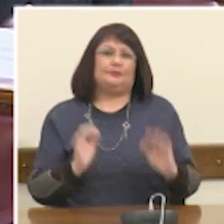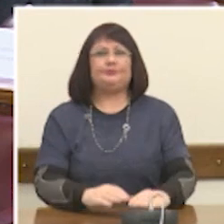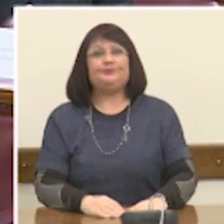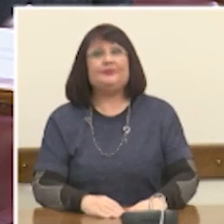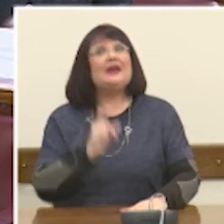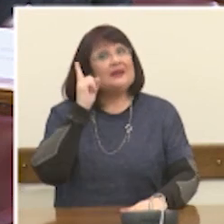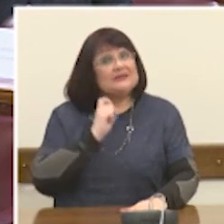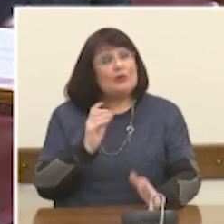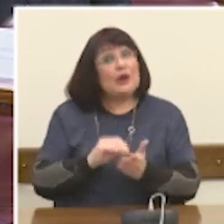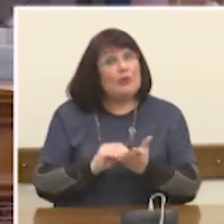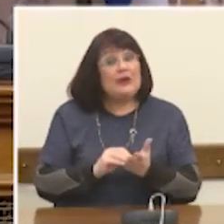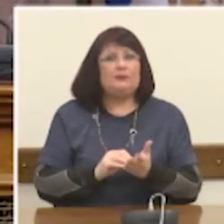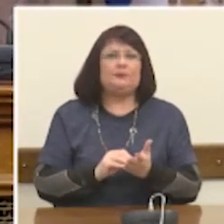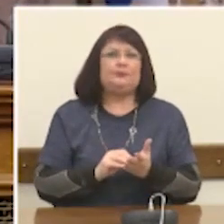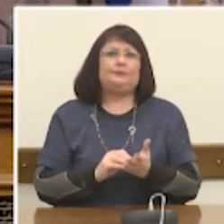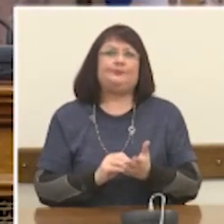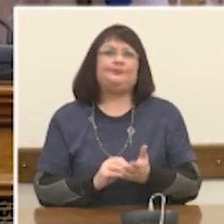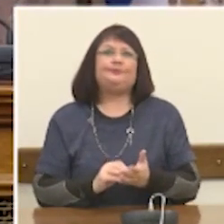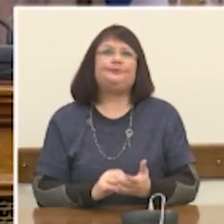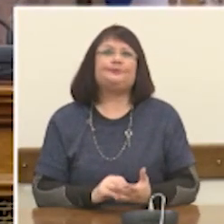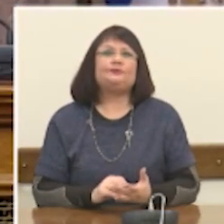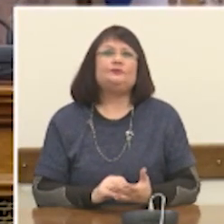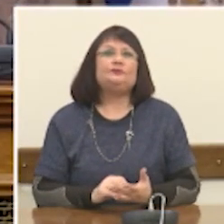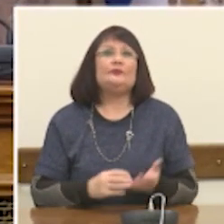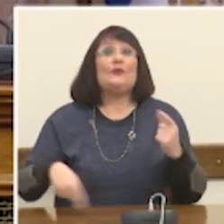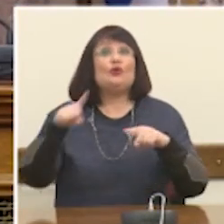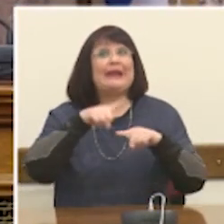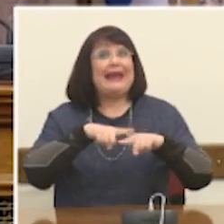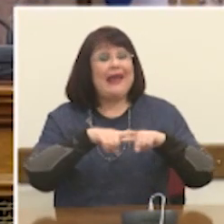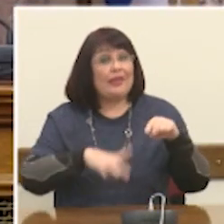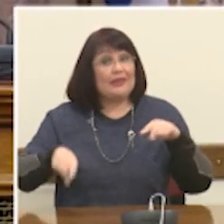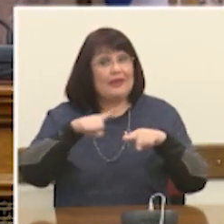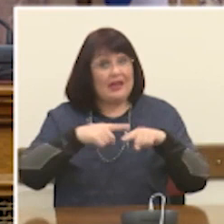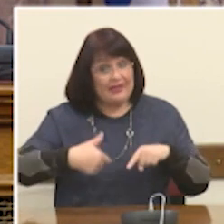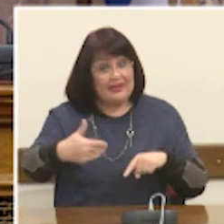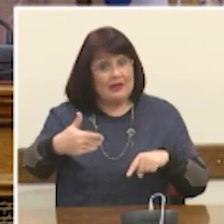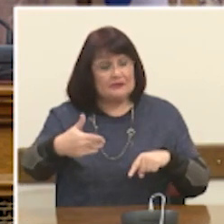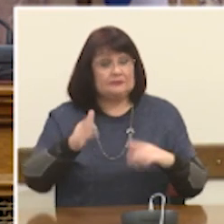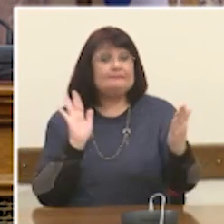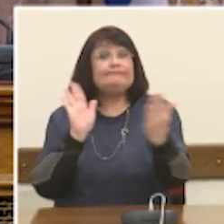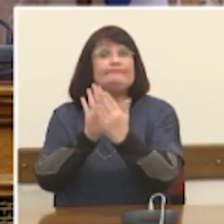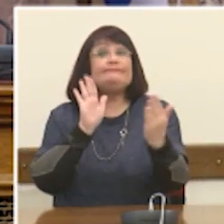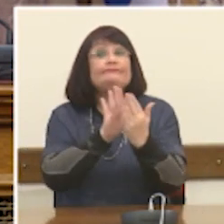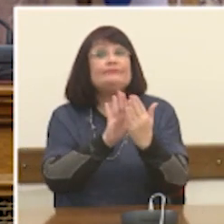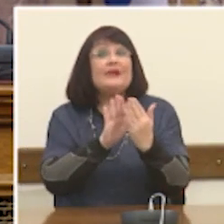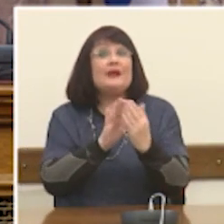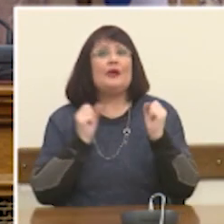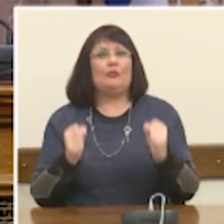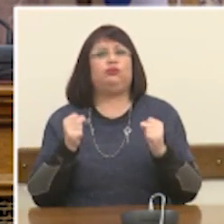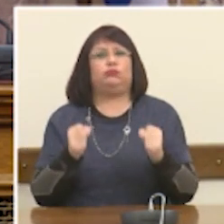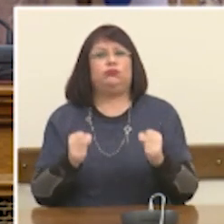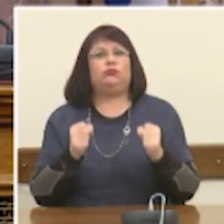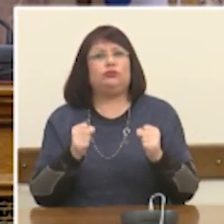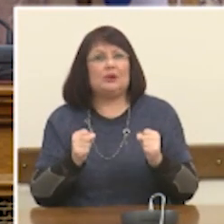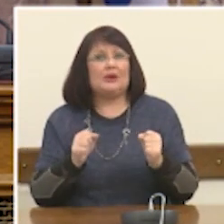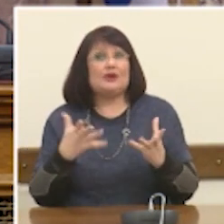Γνωρίζουμε ότι η χώρα θα βρεθεί και βρίσκεται ήδη αντιμέτωπη με το ενδεχόμενος και μεγάλων